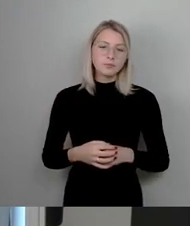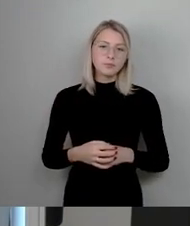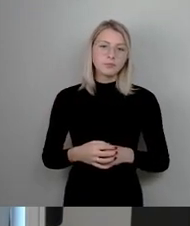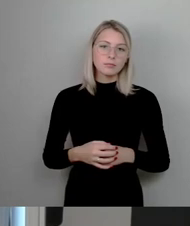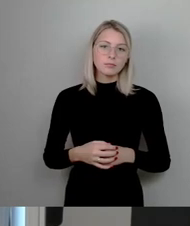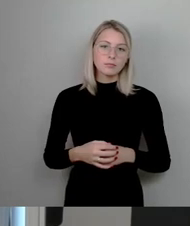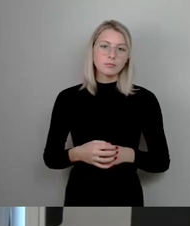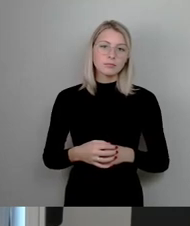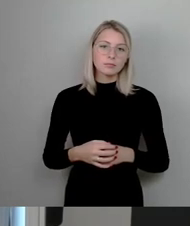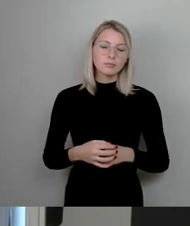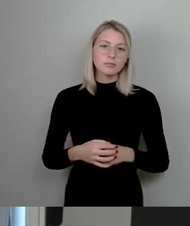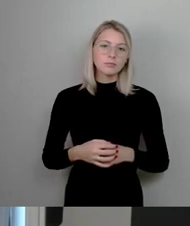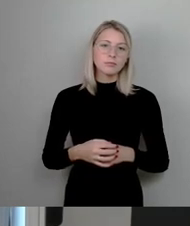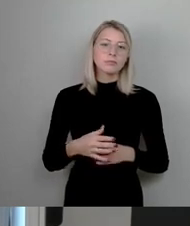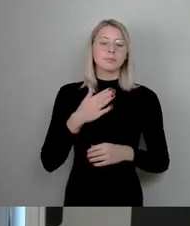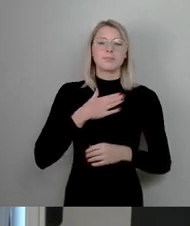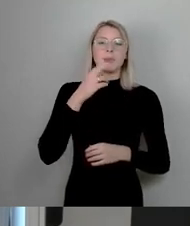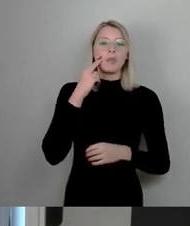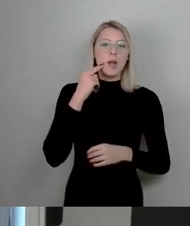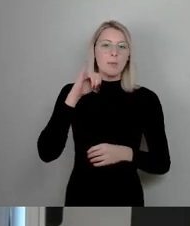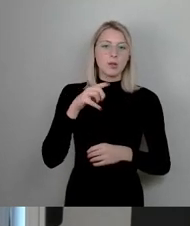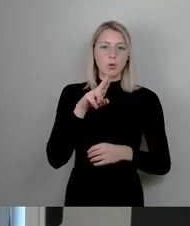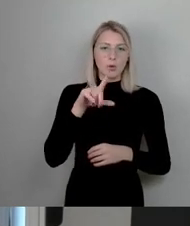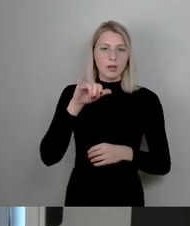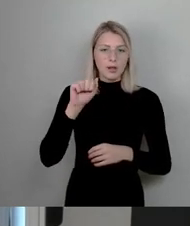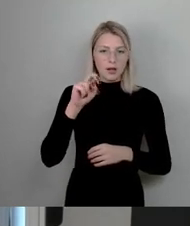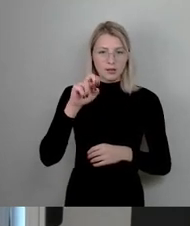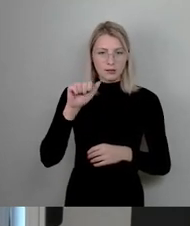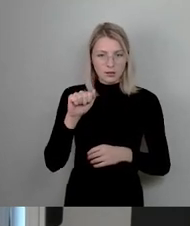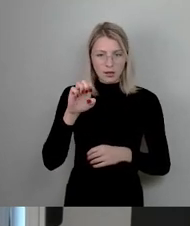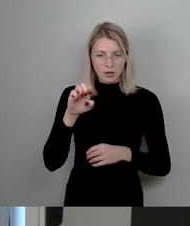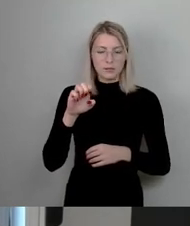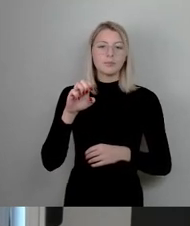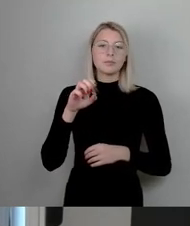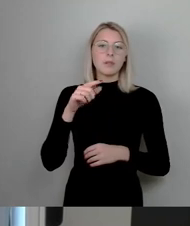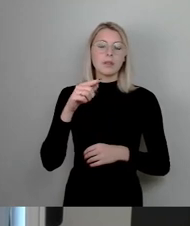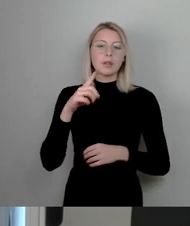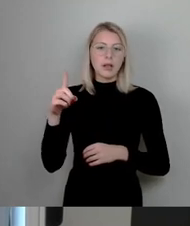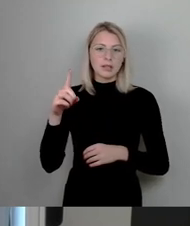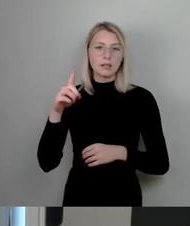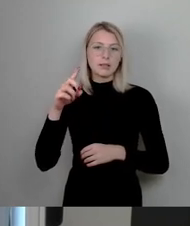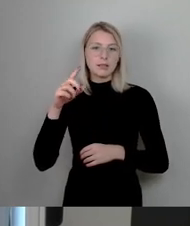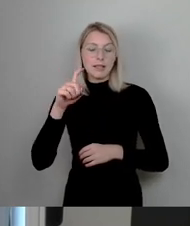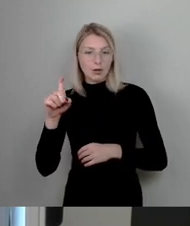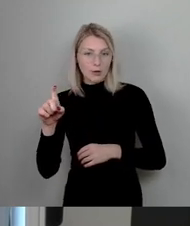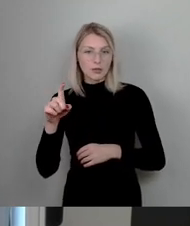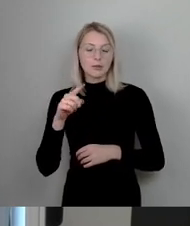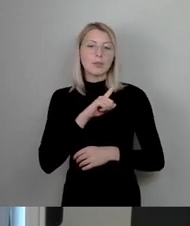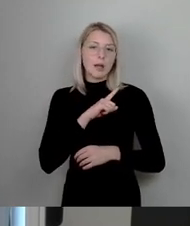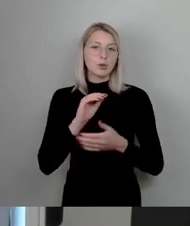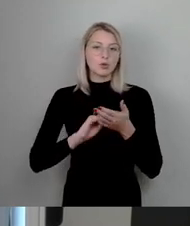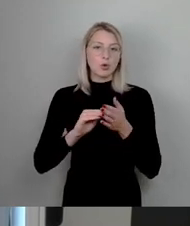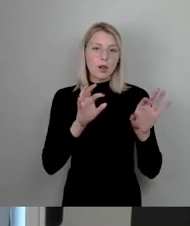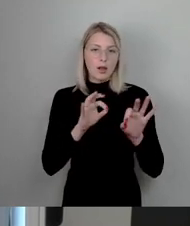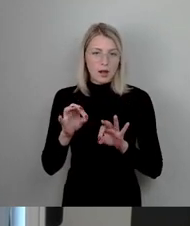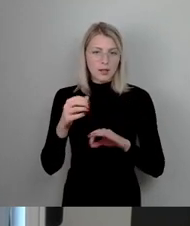2016, also mein Name ist Juliana Dressel-Zagatowski, ich bin die Schulleiterin von einer wichtigen